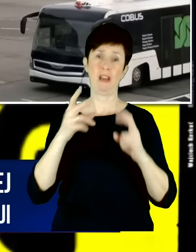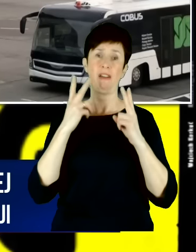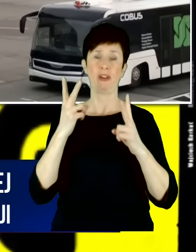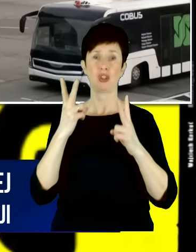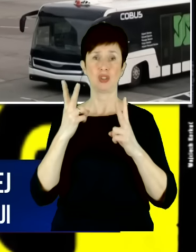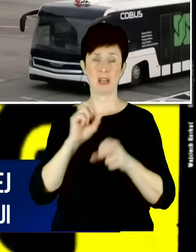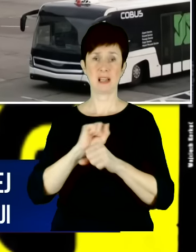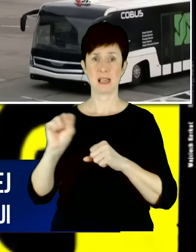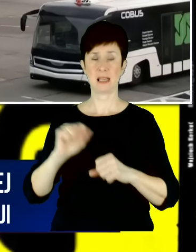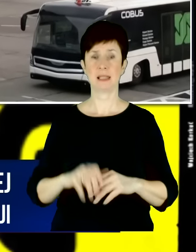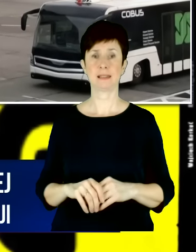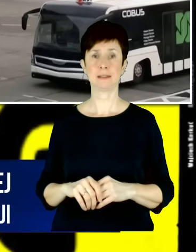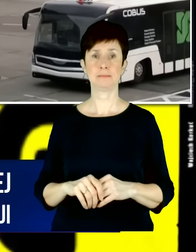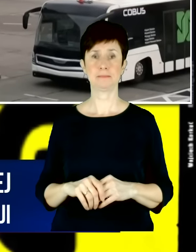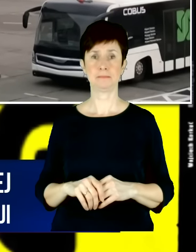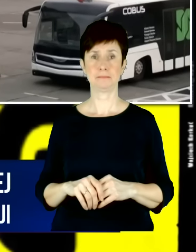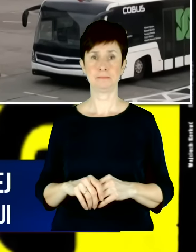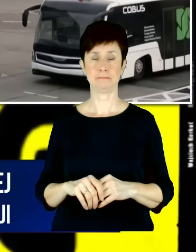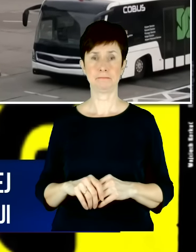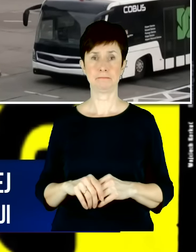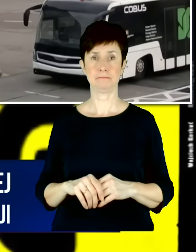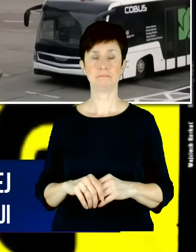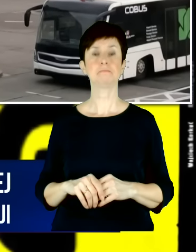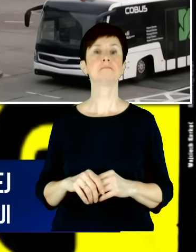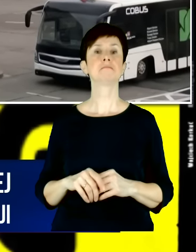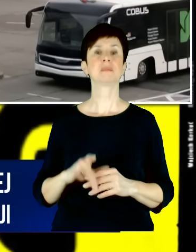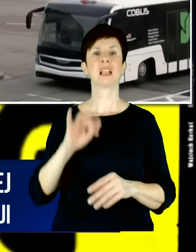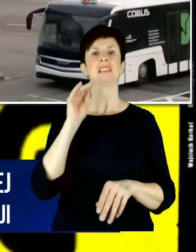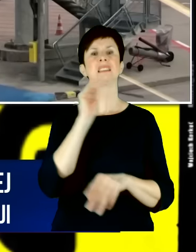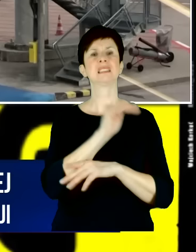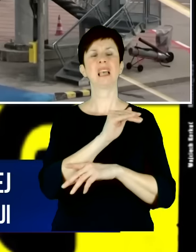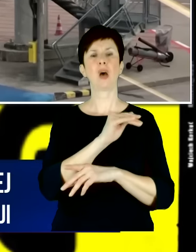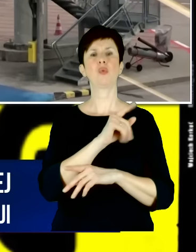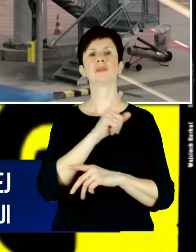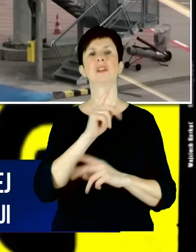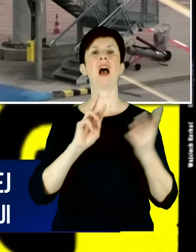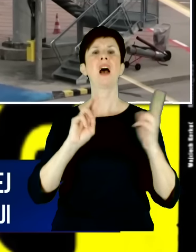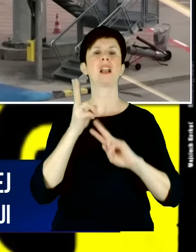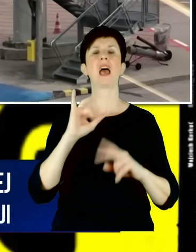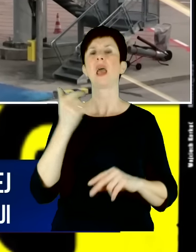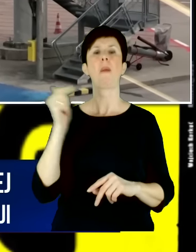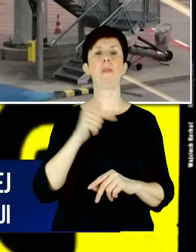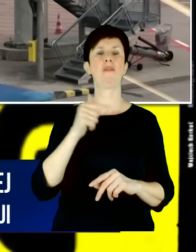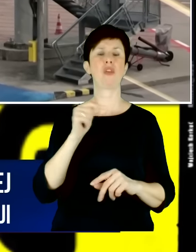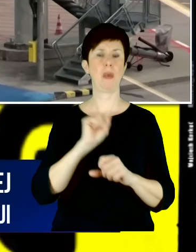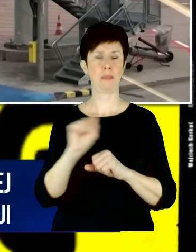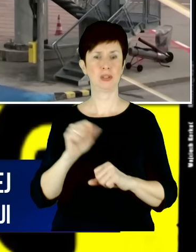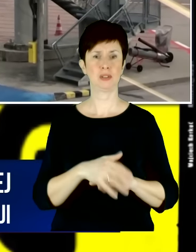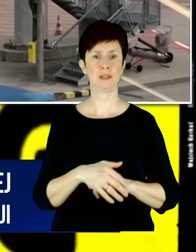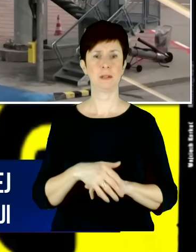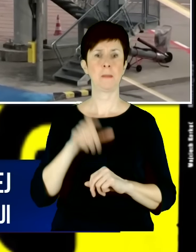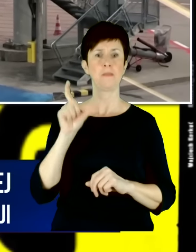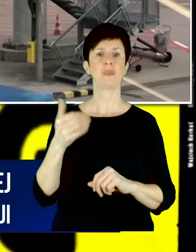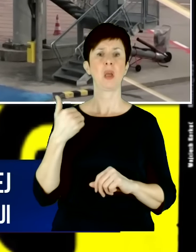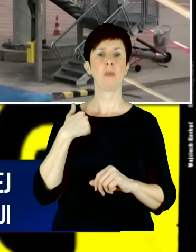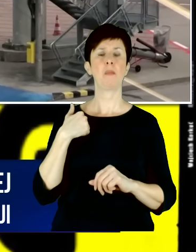działania rosyjskie. Jaka zatem powinna być reakcja Zachodu? Rozmawiałam dziś z panem Paweł Łatuszką, białoruskim opozycjonistą, byłym ambasadorem Białorusi w